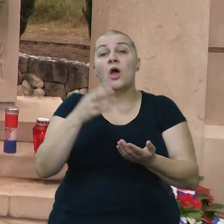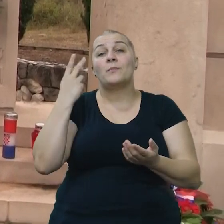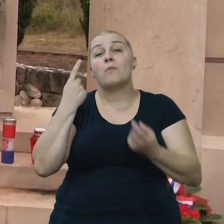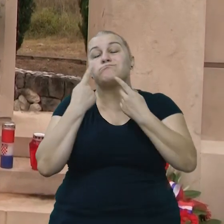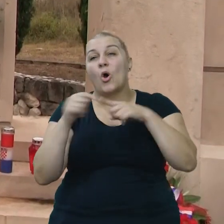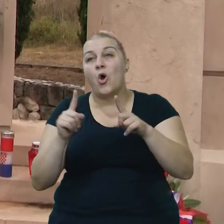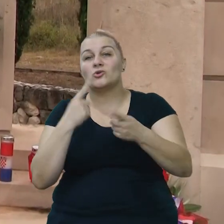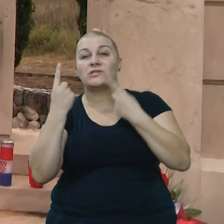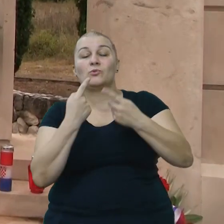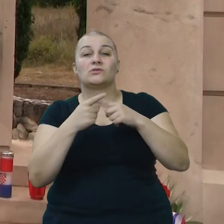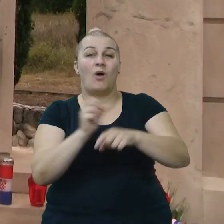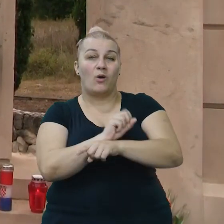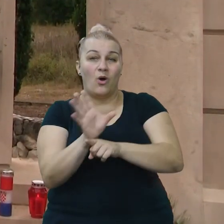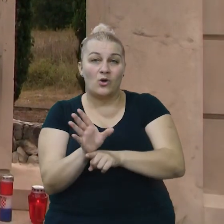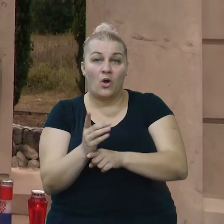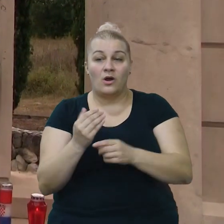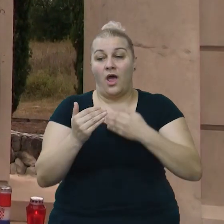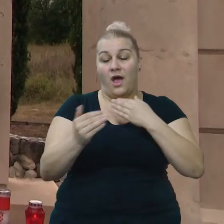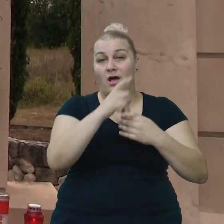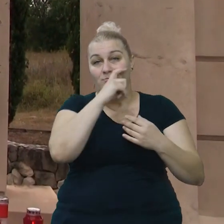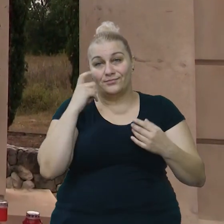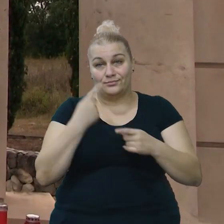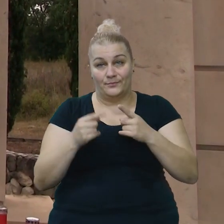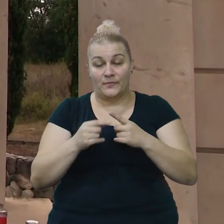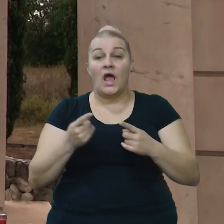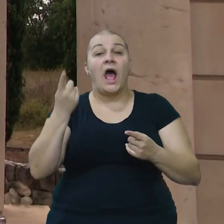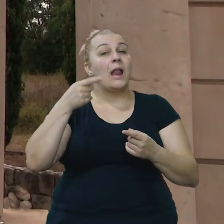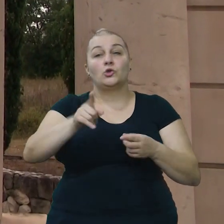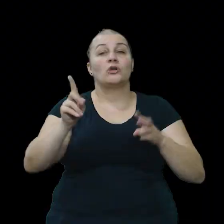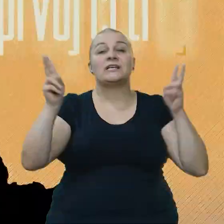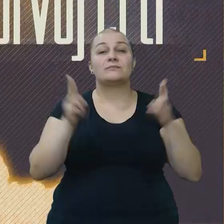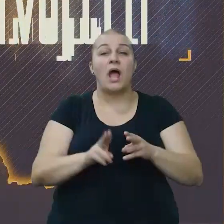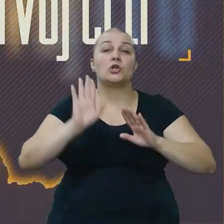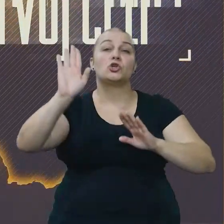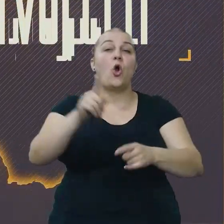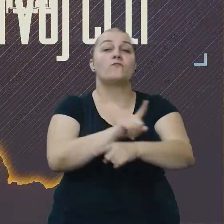epidemijuškim mjerama, no nije umanjilo žrtvu koju su onu podnjeli za slobodu naše domovine.